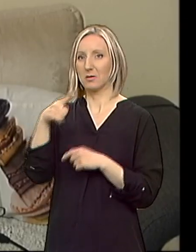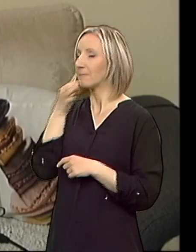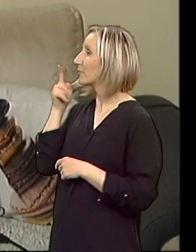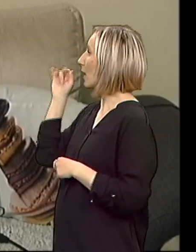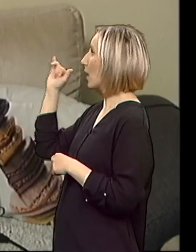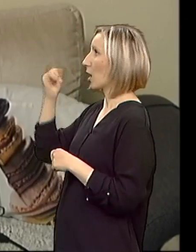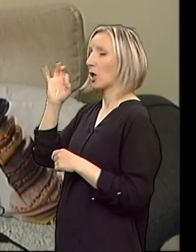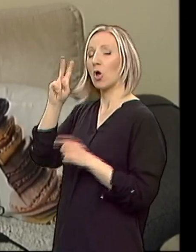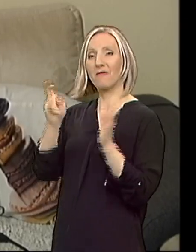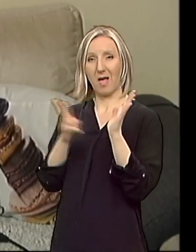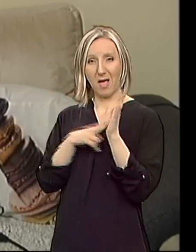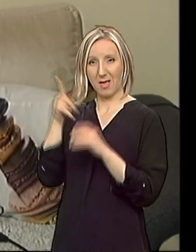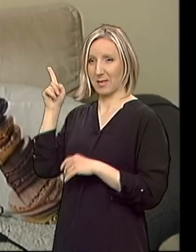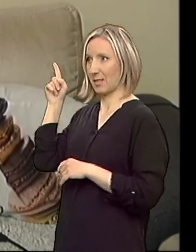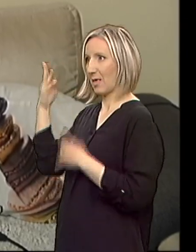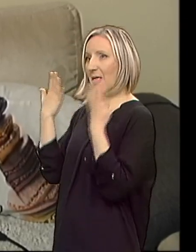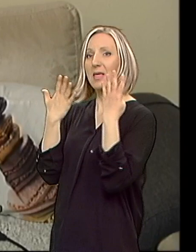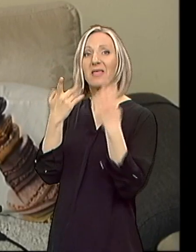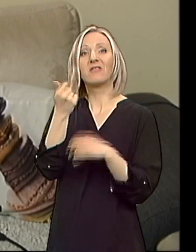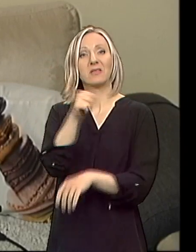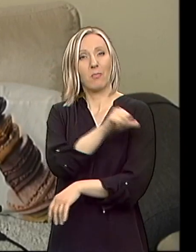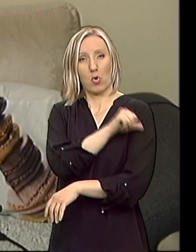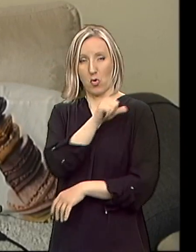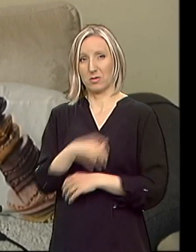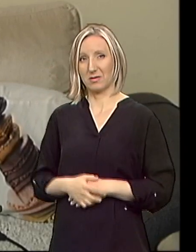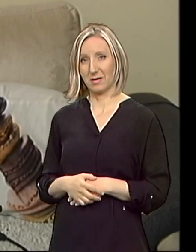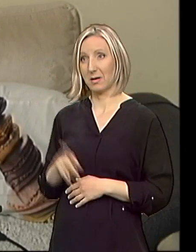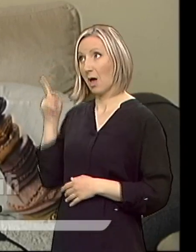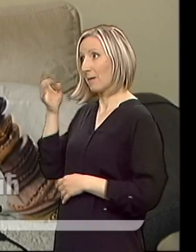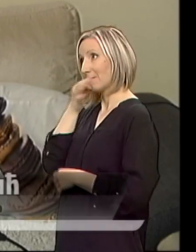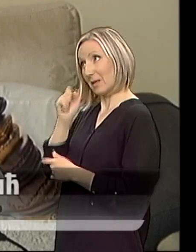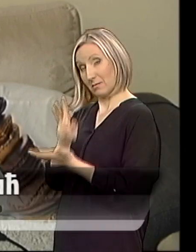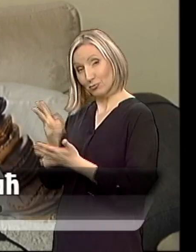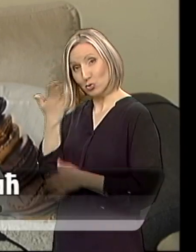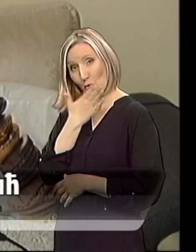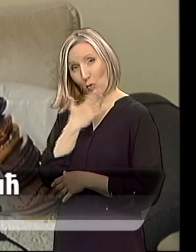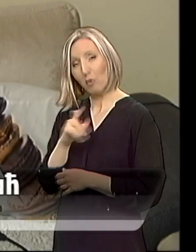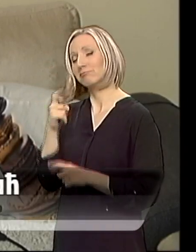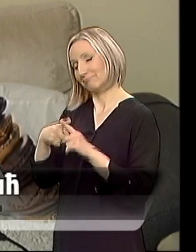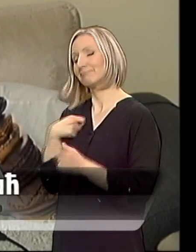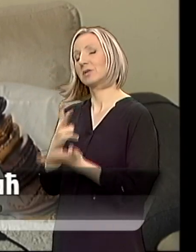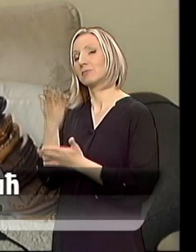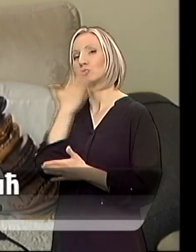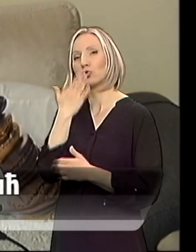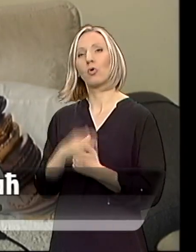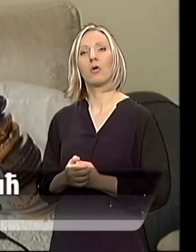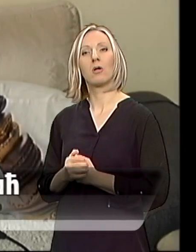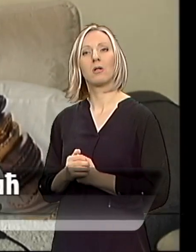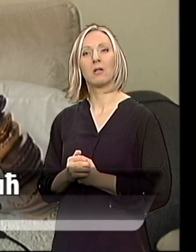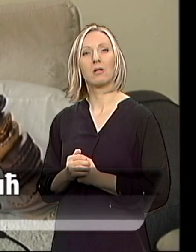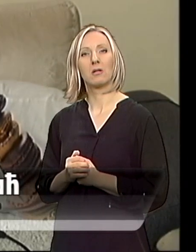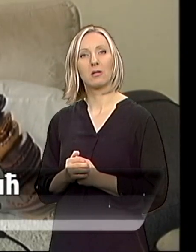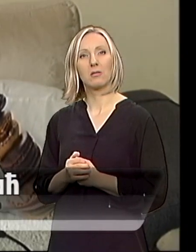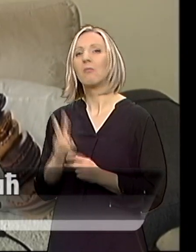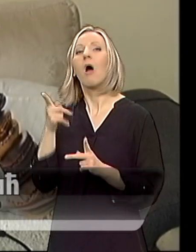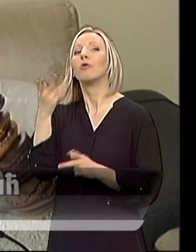imaš? Deve i po. Deve i po. Je li ideš u školu? Idem. Kako je u školi, kaži mi? Pa,